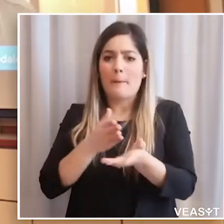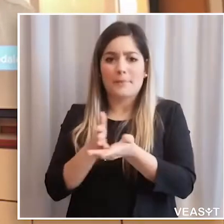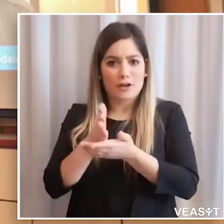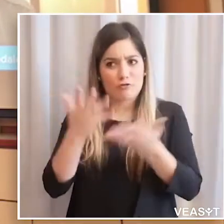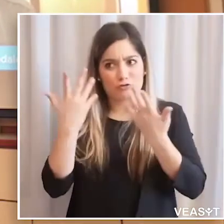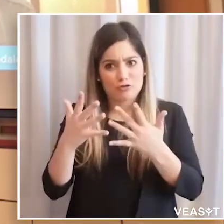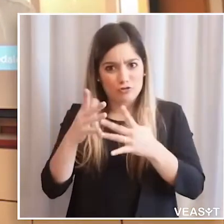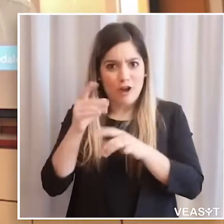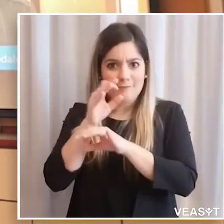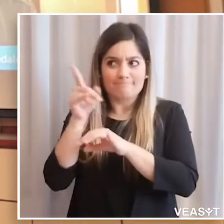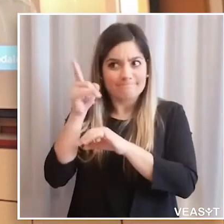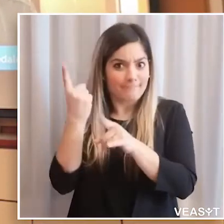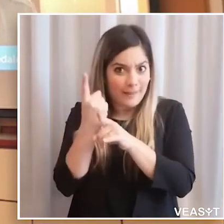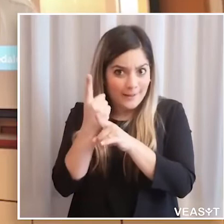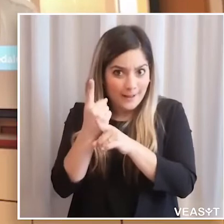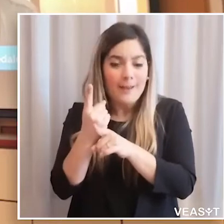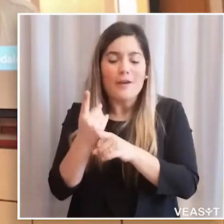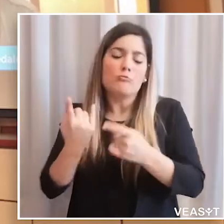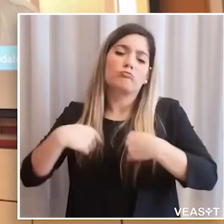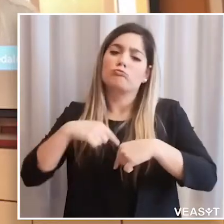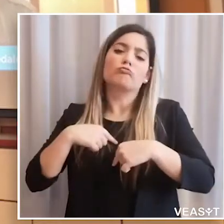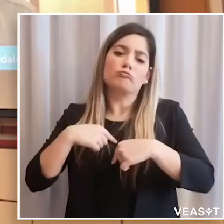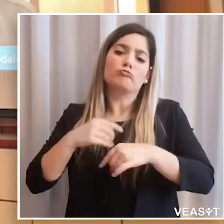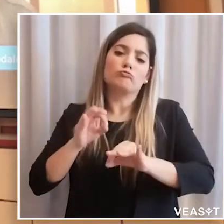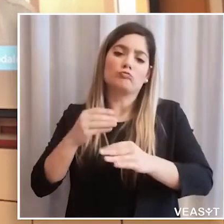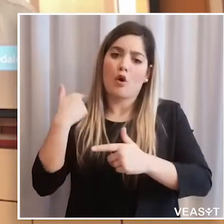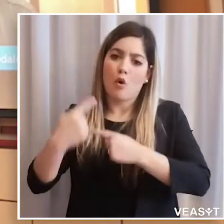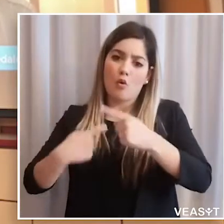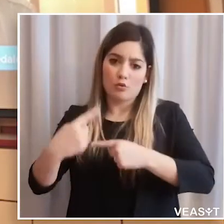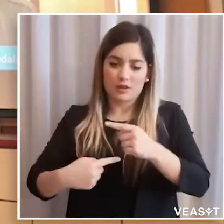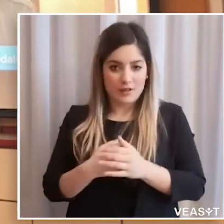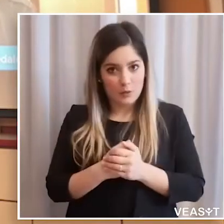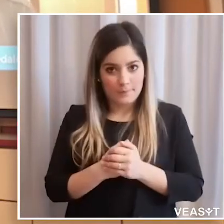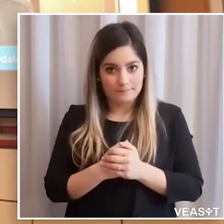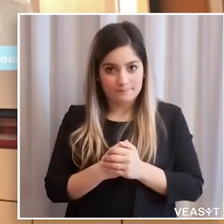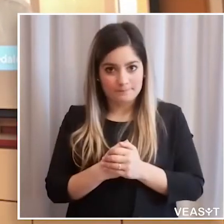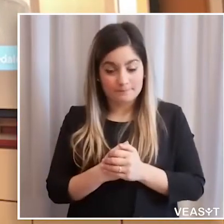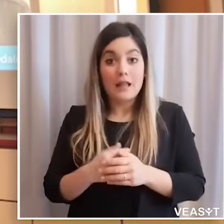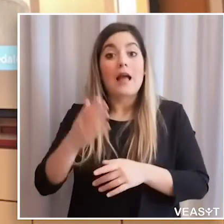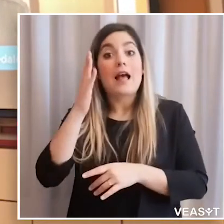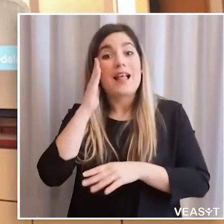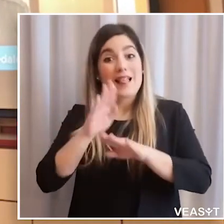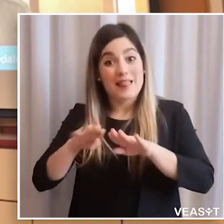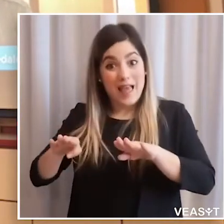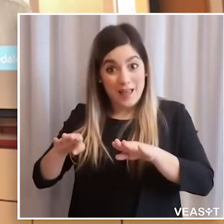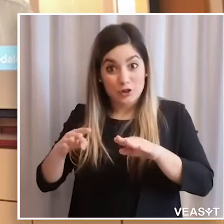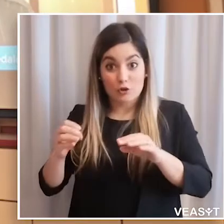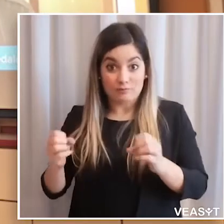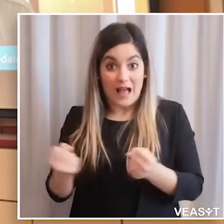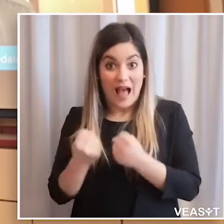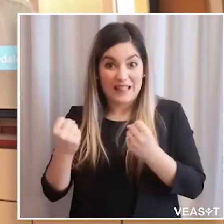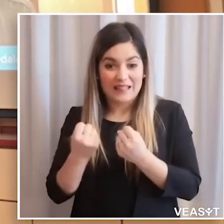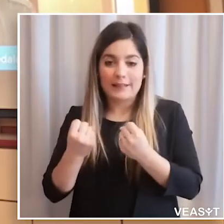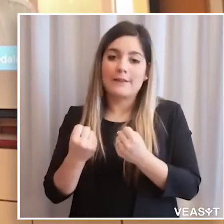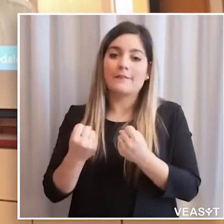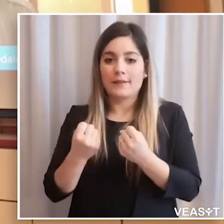era già disegnato, che in questo momento vedeva Leggio che come penultima tappa ha visto la